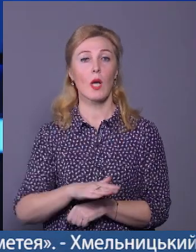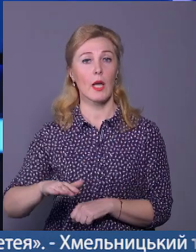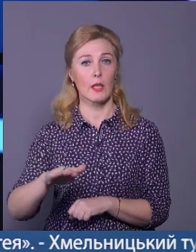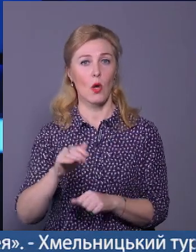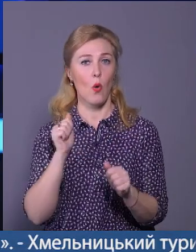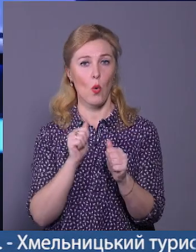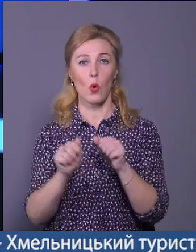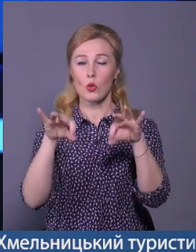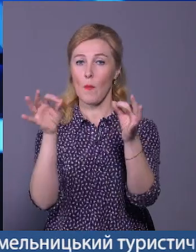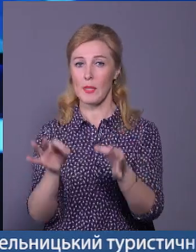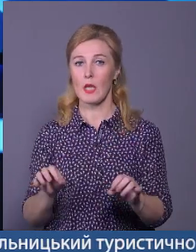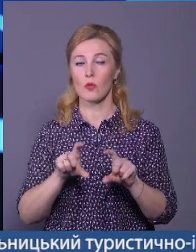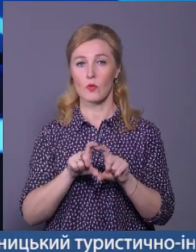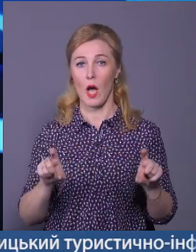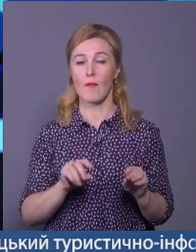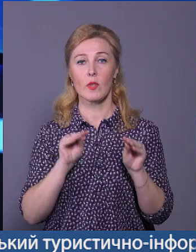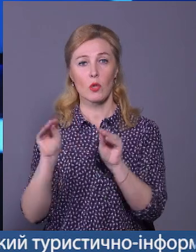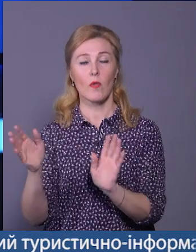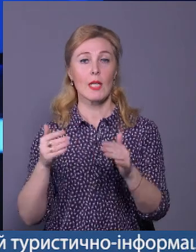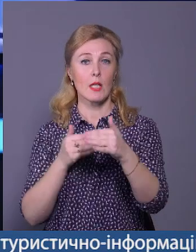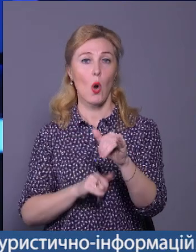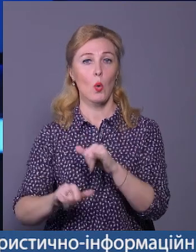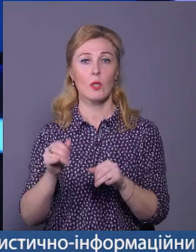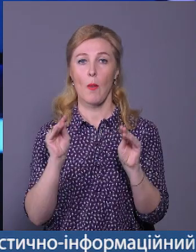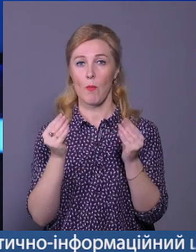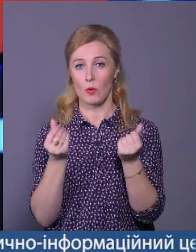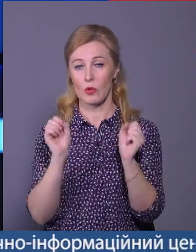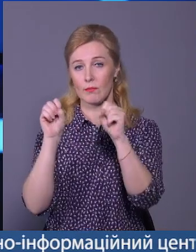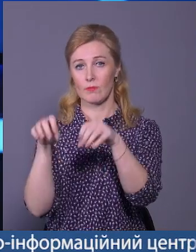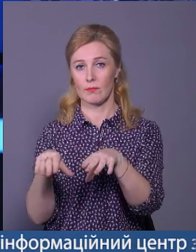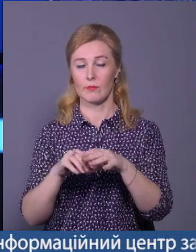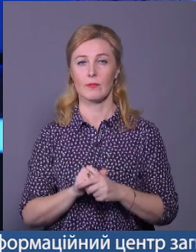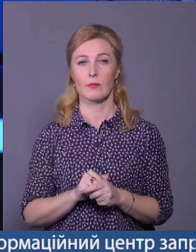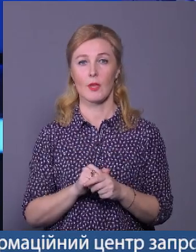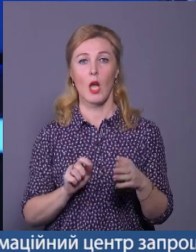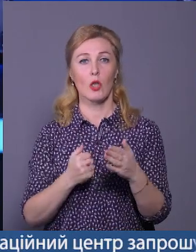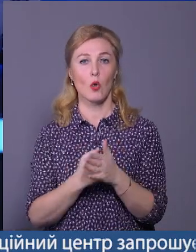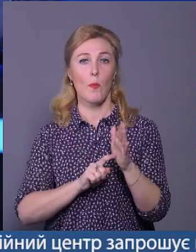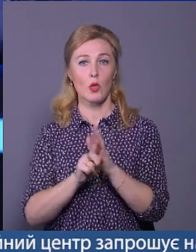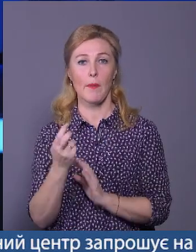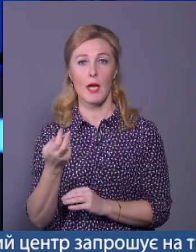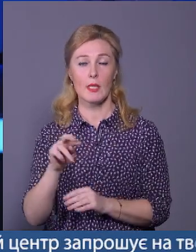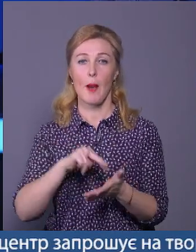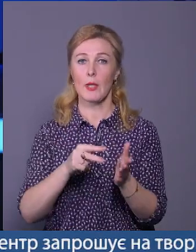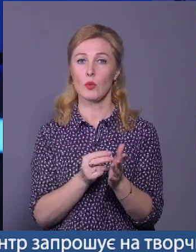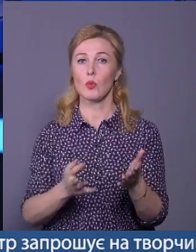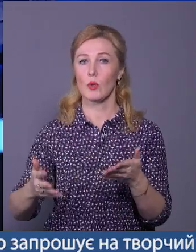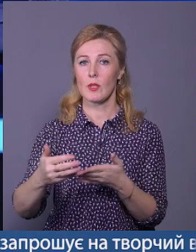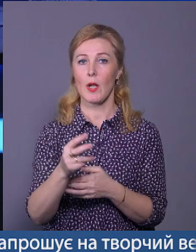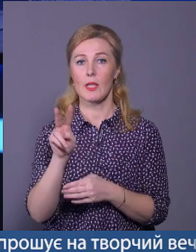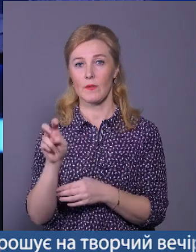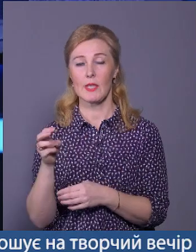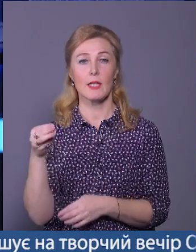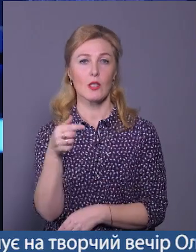У кожному мистецькому закладі встановили скриньки, куди можна покласти кошти. До початку березня планують зібрати близько